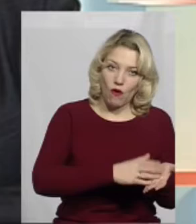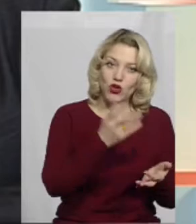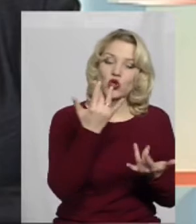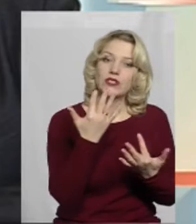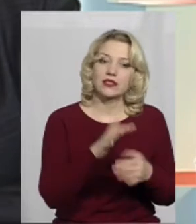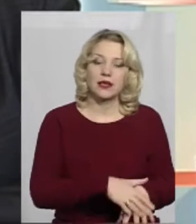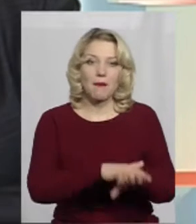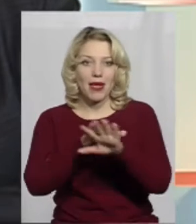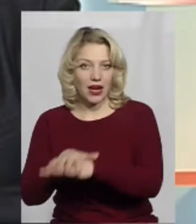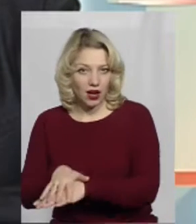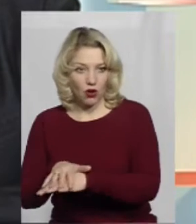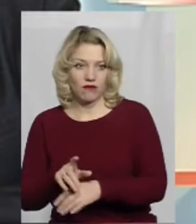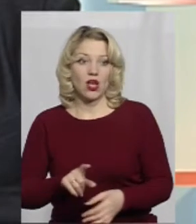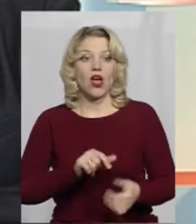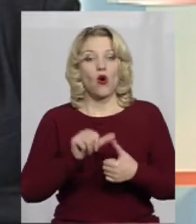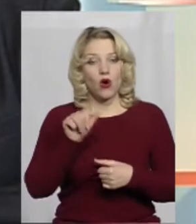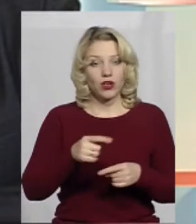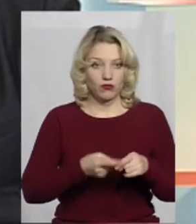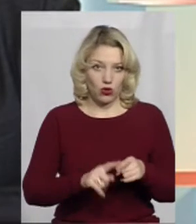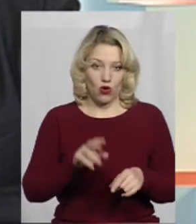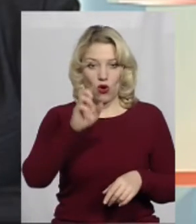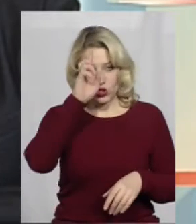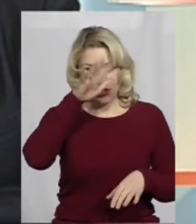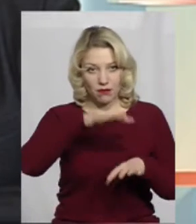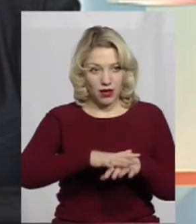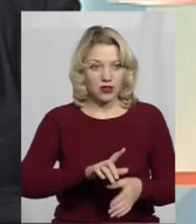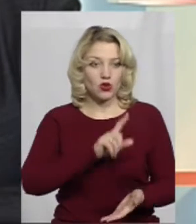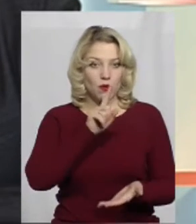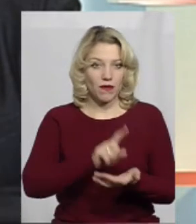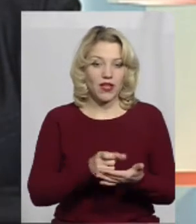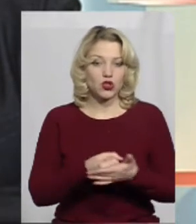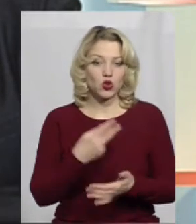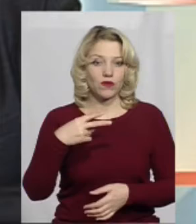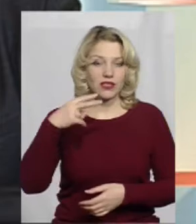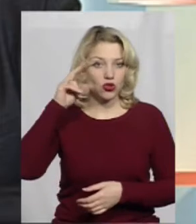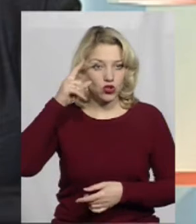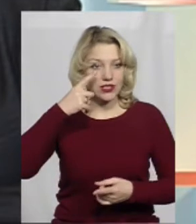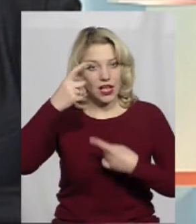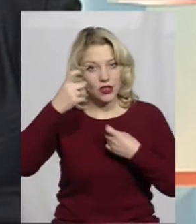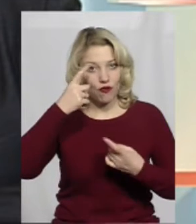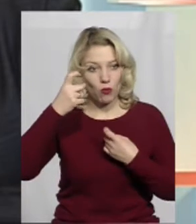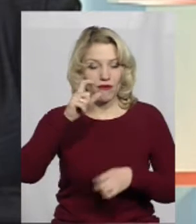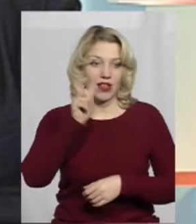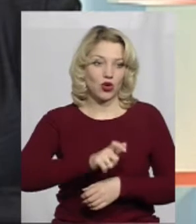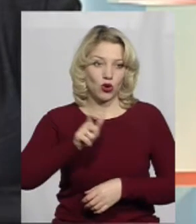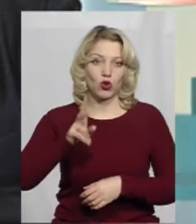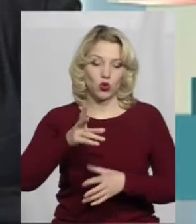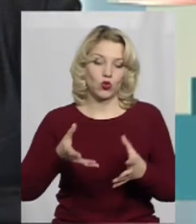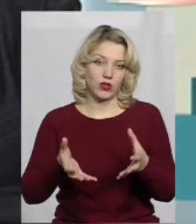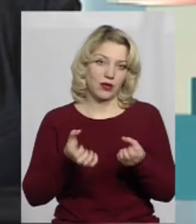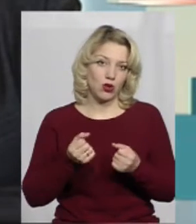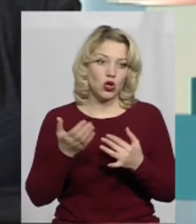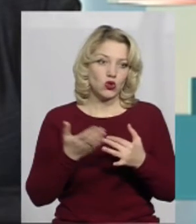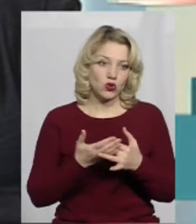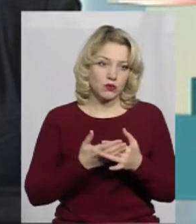того, щадний банк бере на себе зобов'язання щомісячно, до 20-го числа, інформувати громадян, які отримують